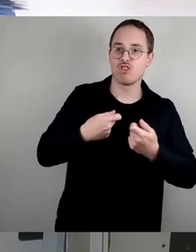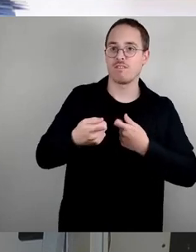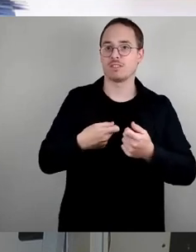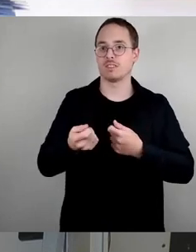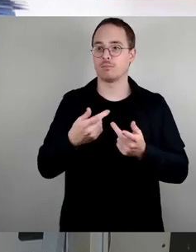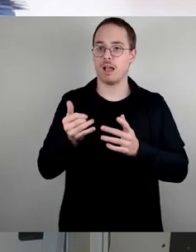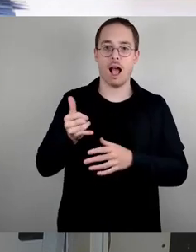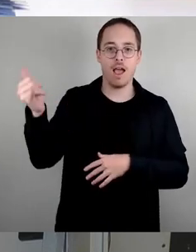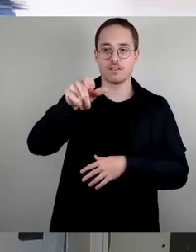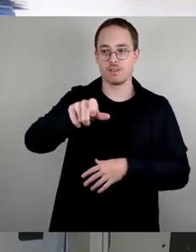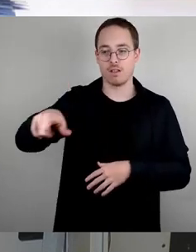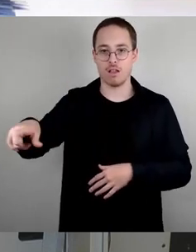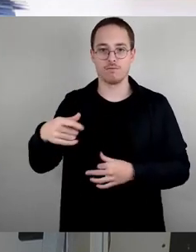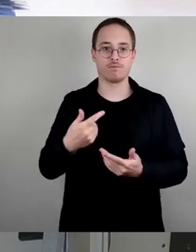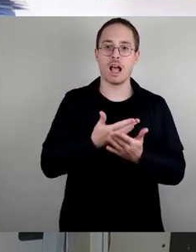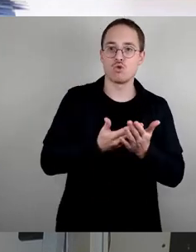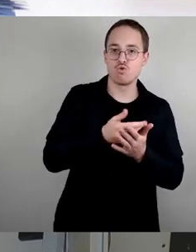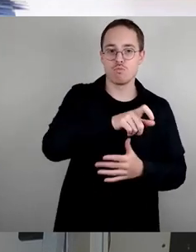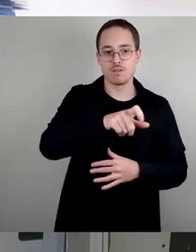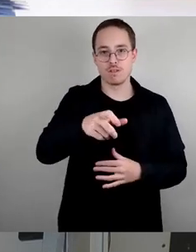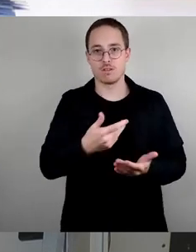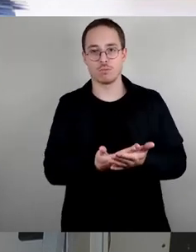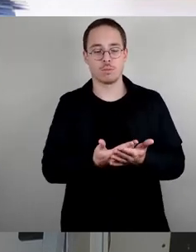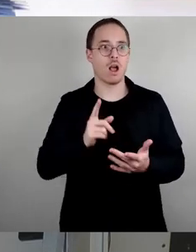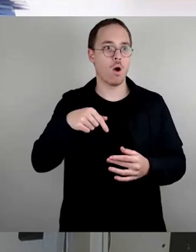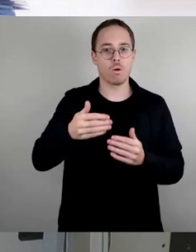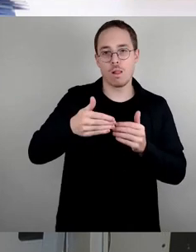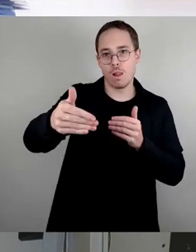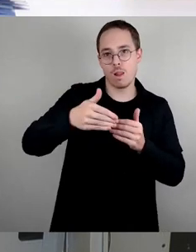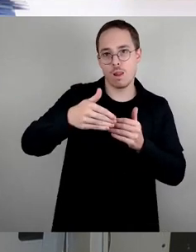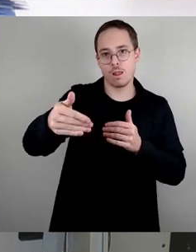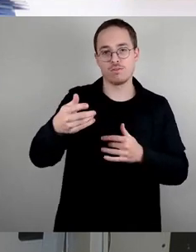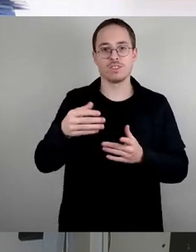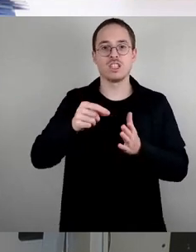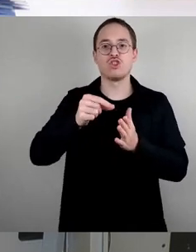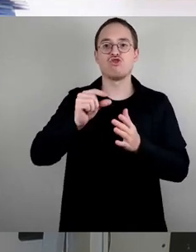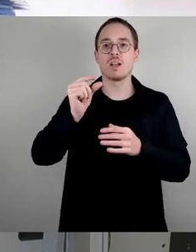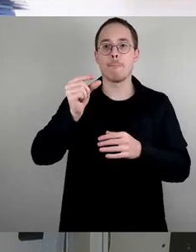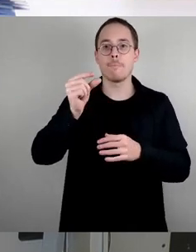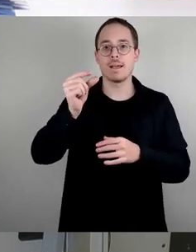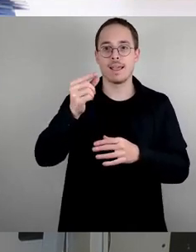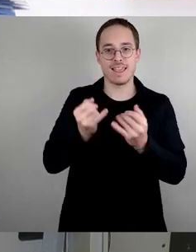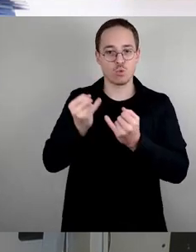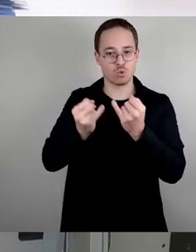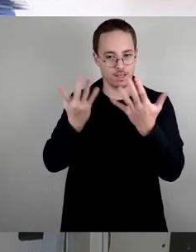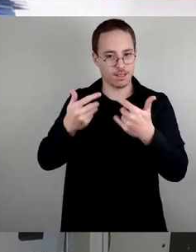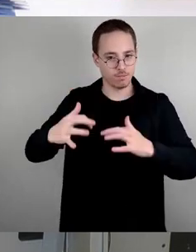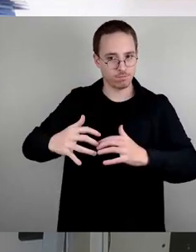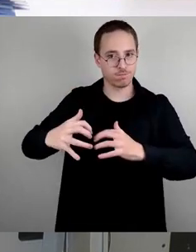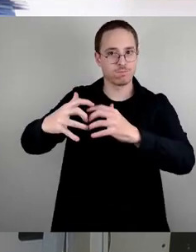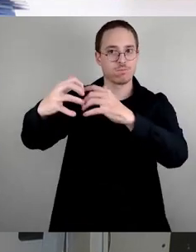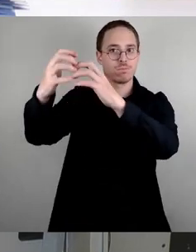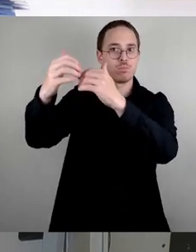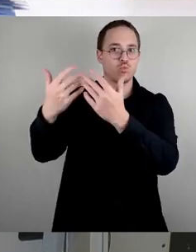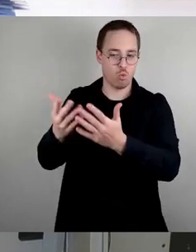Erweiterung der Chip-Industrie vorübergehend in Dresden wohnenden Menschen, beispielsweise für Installation oder Aufbau, bei denen viele für einen begrenzten